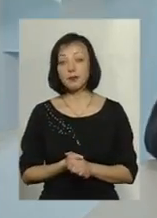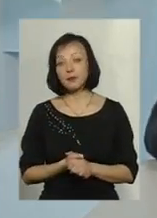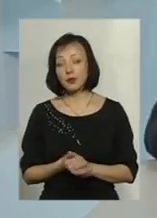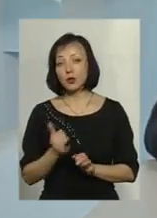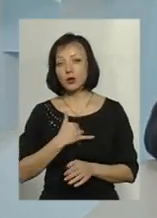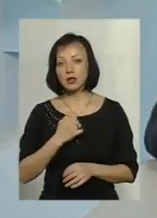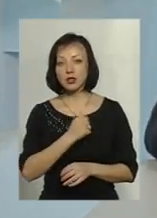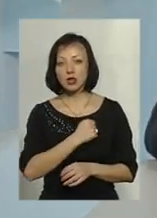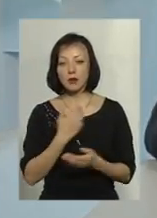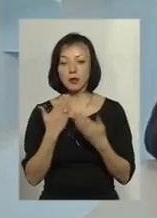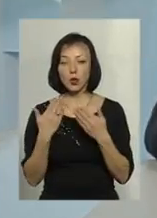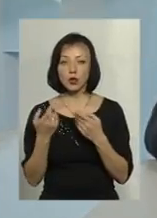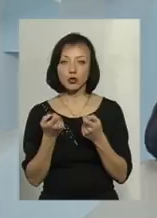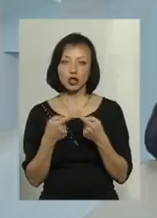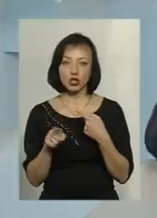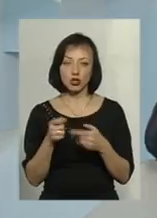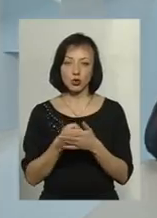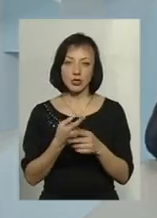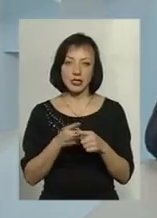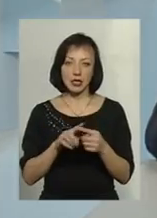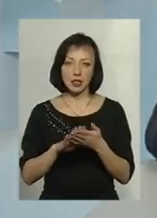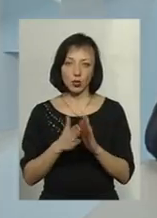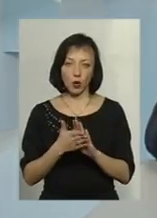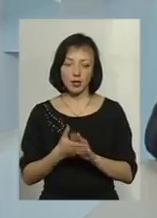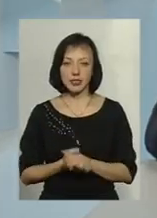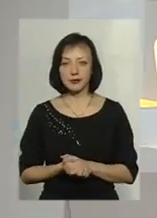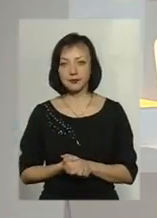в нас, на жаль, підходи трошки інші до цієї ситуації.